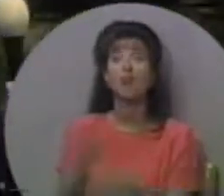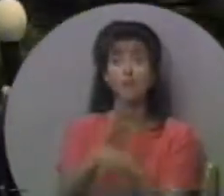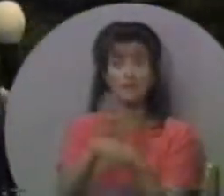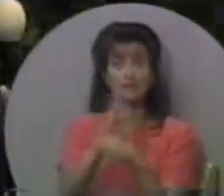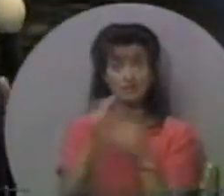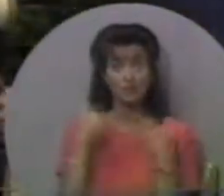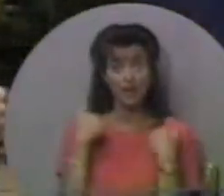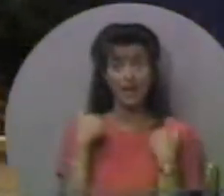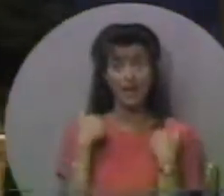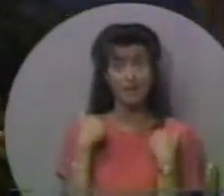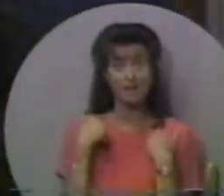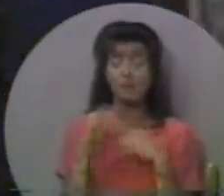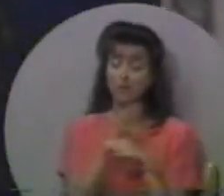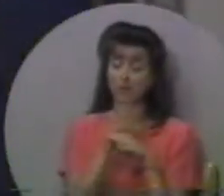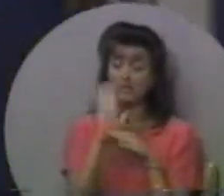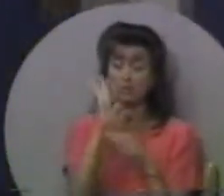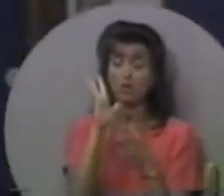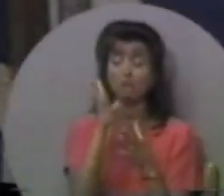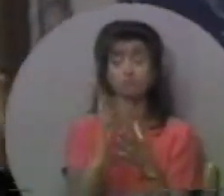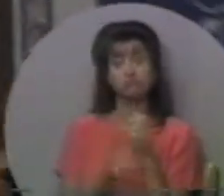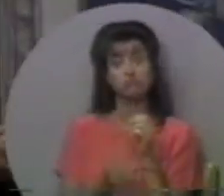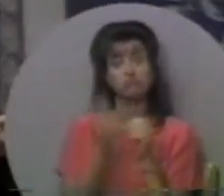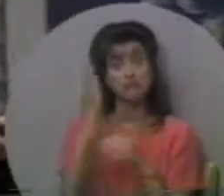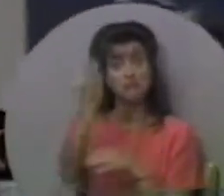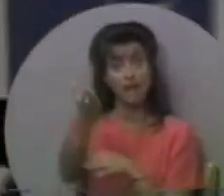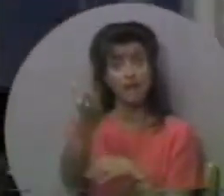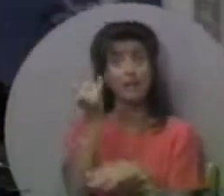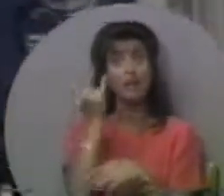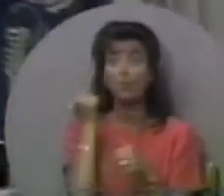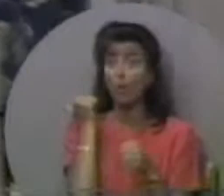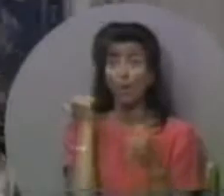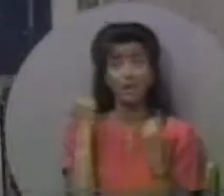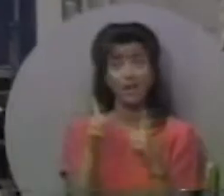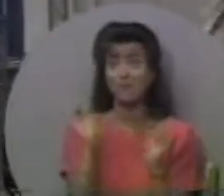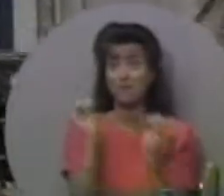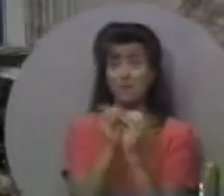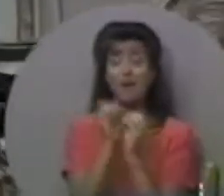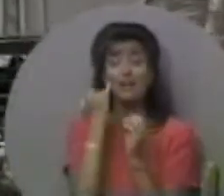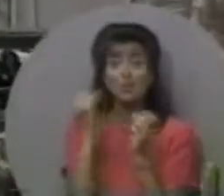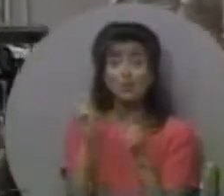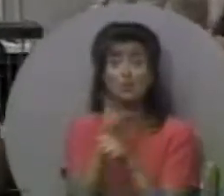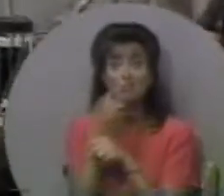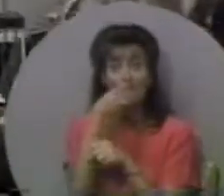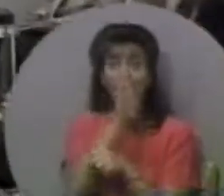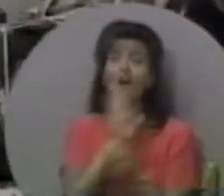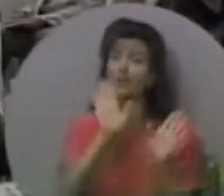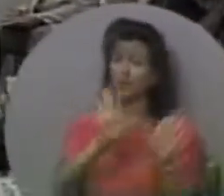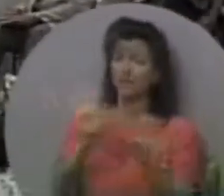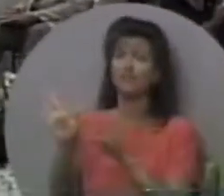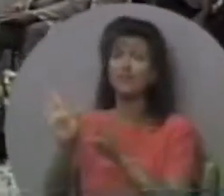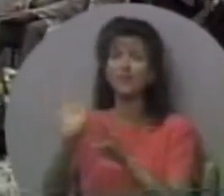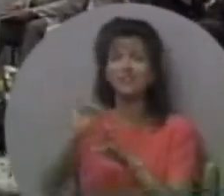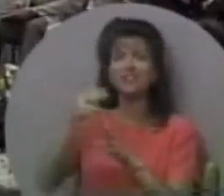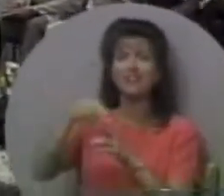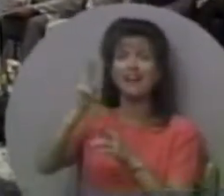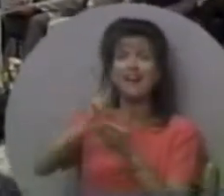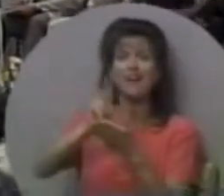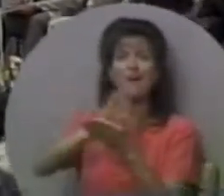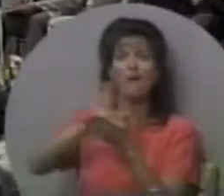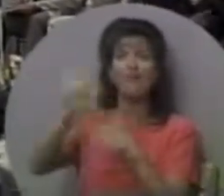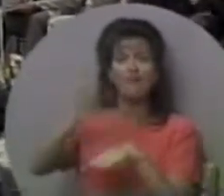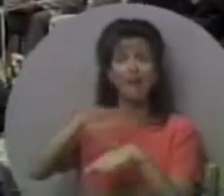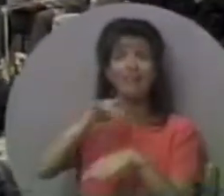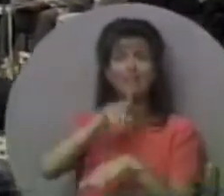Маєте бізнес, але бізнес одного дня закінчиться, і обічний буде. Якщо ви використовуєте його для Бога, тоді це чудовий, це